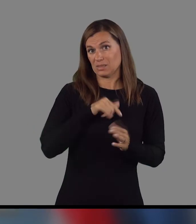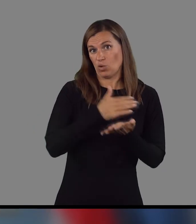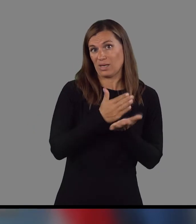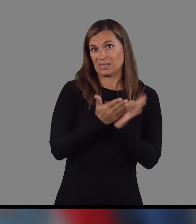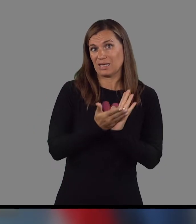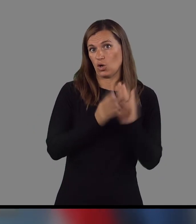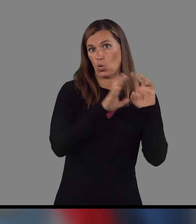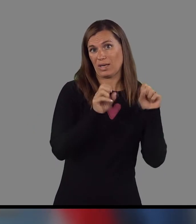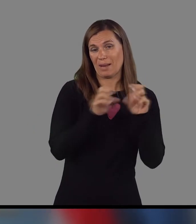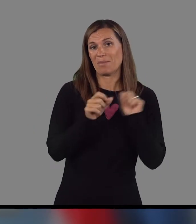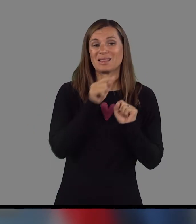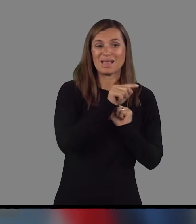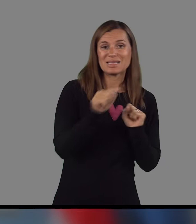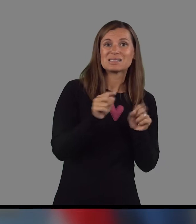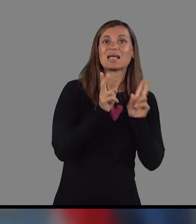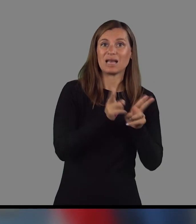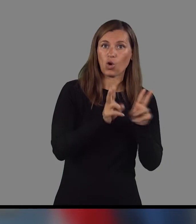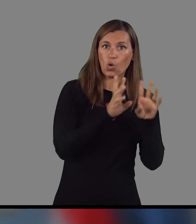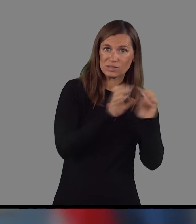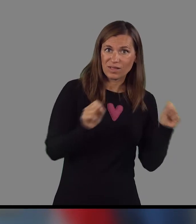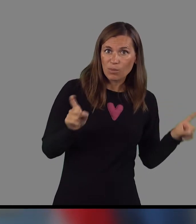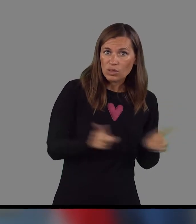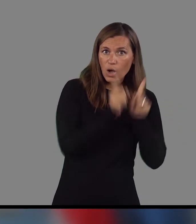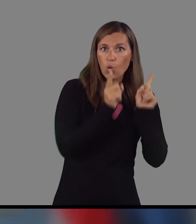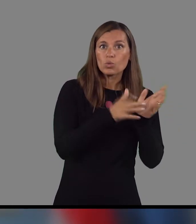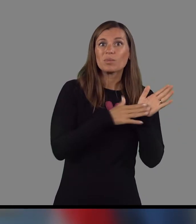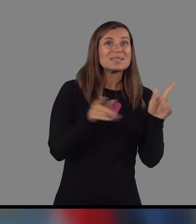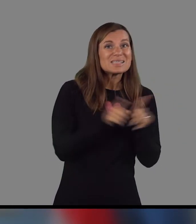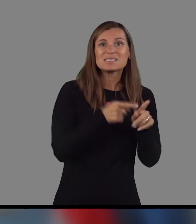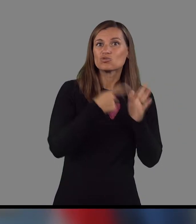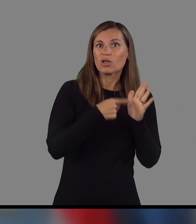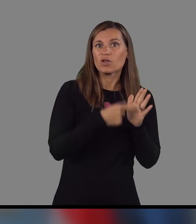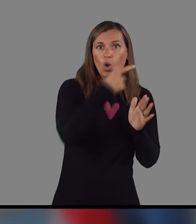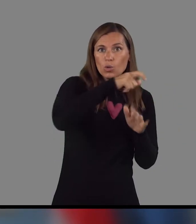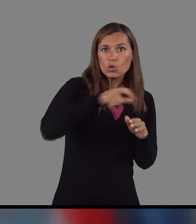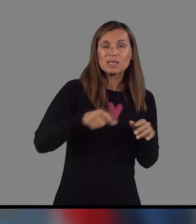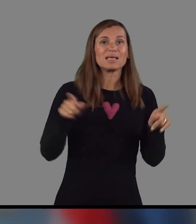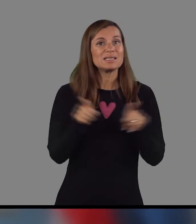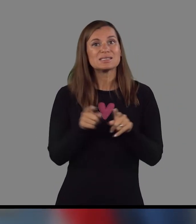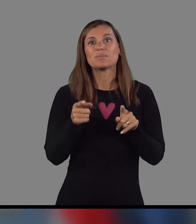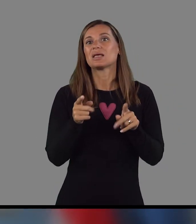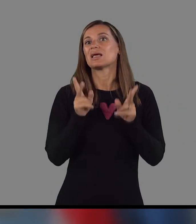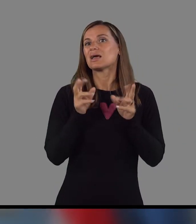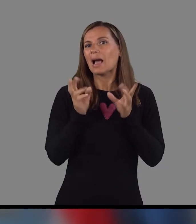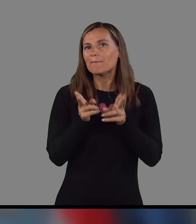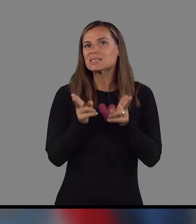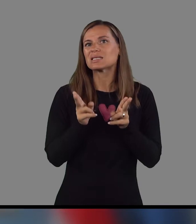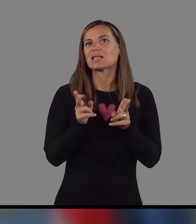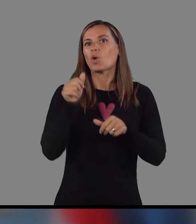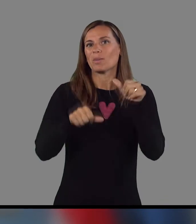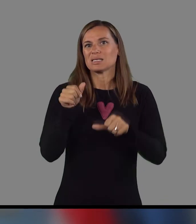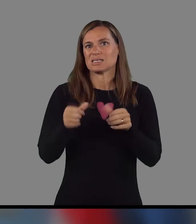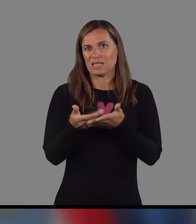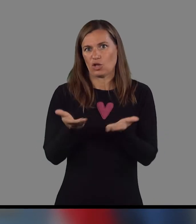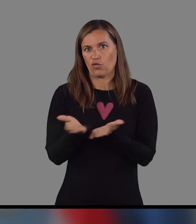Razdelili smo ukrepe, v bistvu na tiste, ki jih lahko izvedemo, tako je torej z istim številom ljudem pa z istimi kapacitetami operacijskih dvoran,